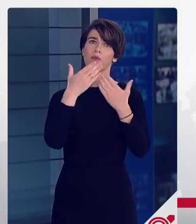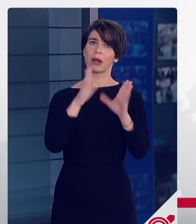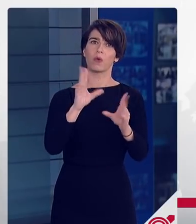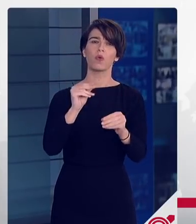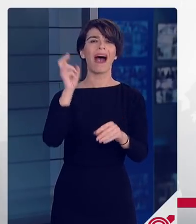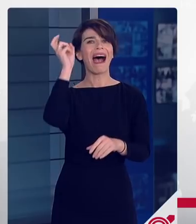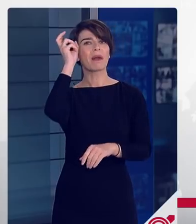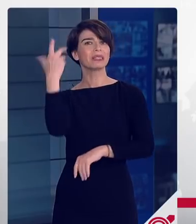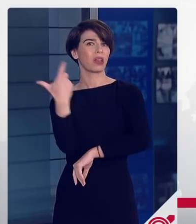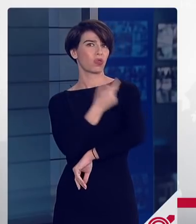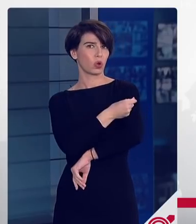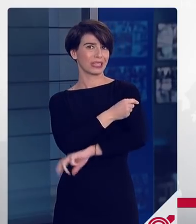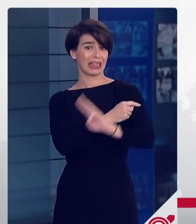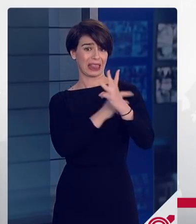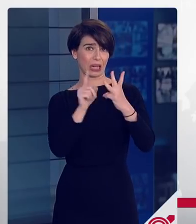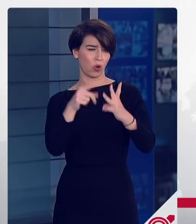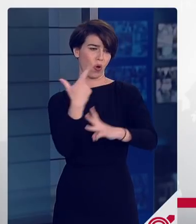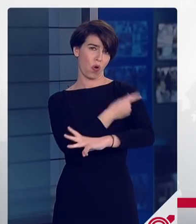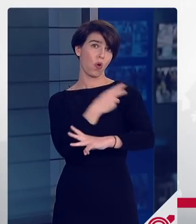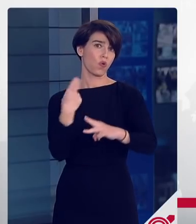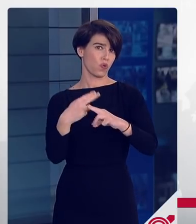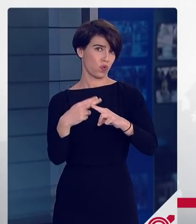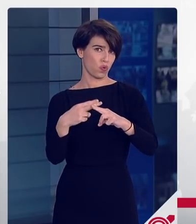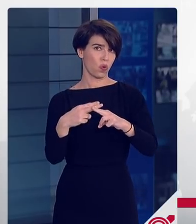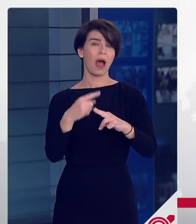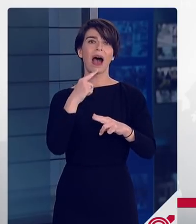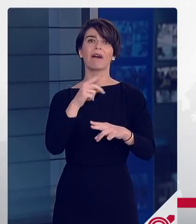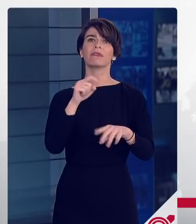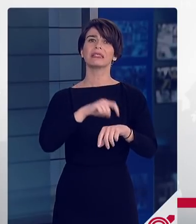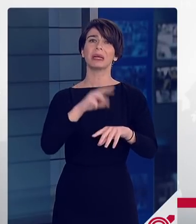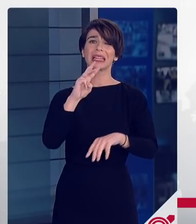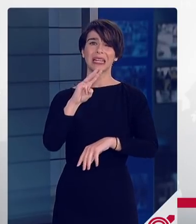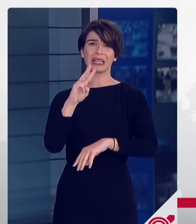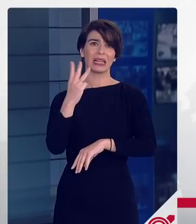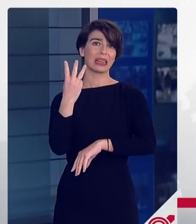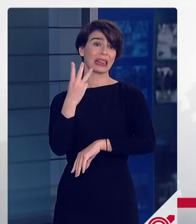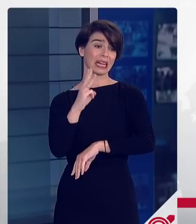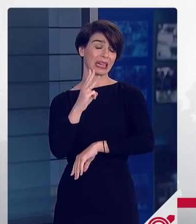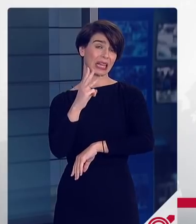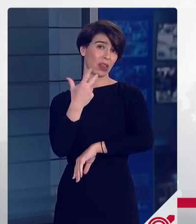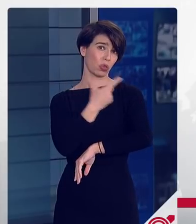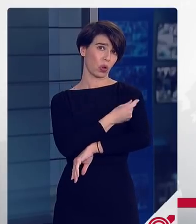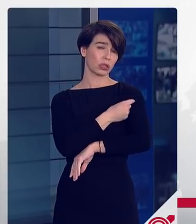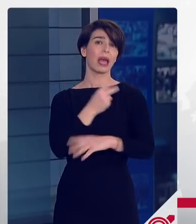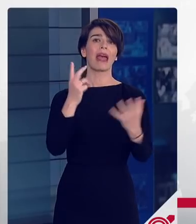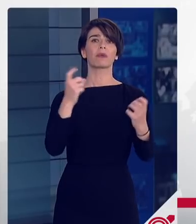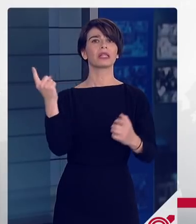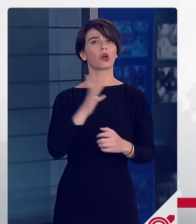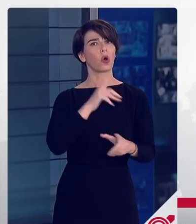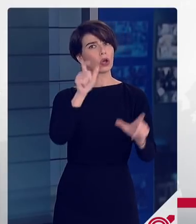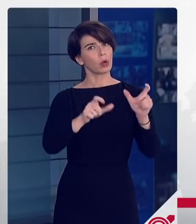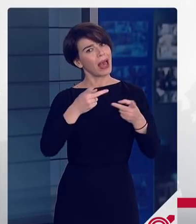αναμνηστική δόση. Αυτή τη στιγμή είμαστε άνω του 75% των πολιτών που δικαιούνται να έχουν